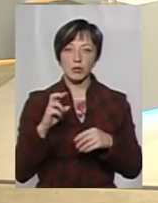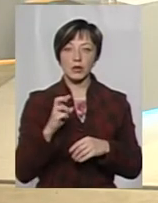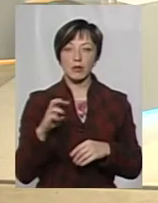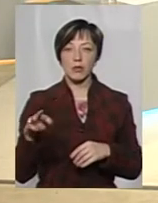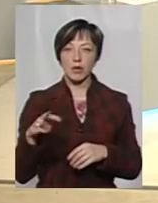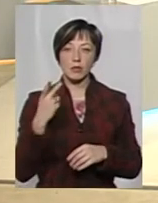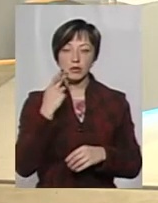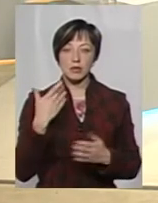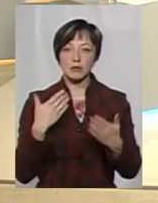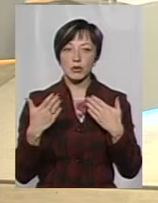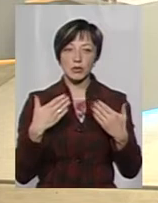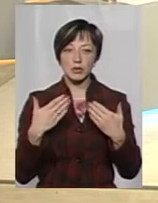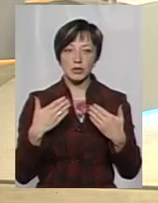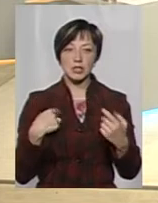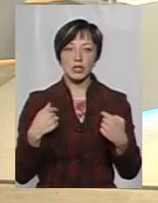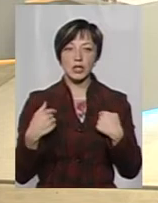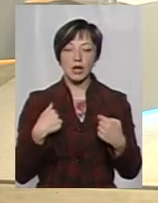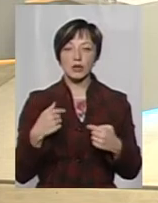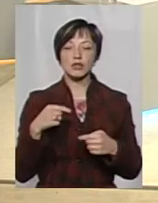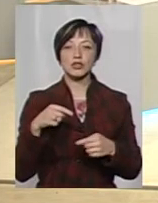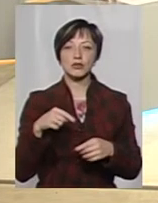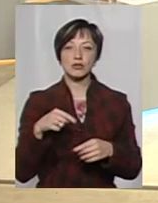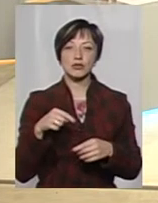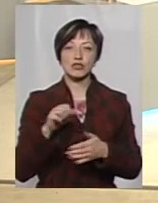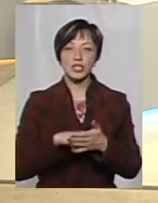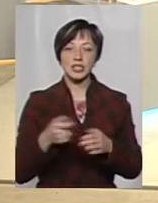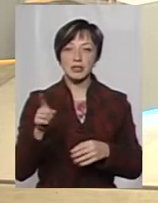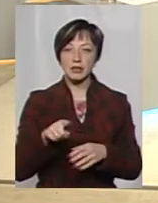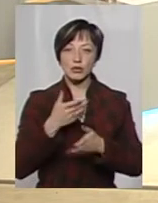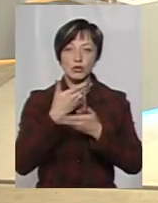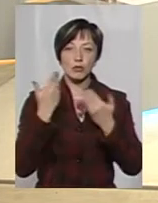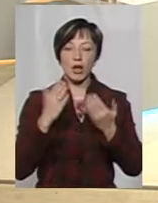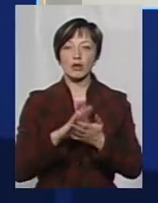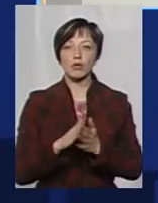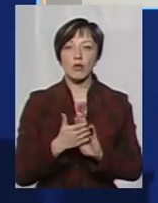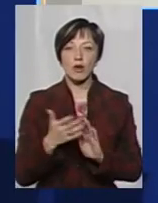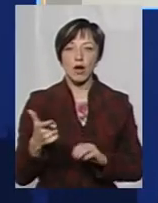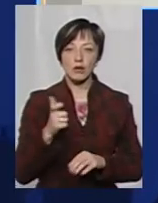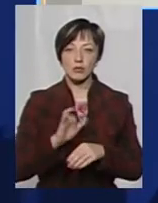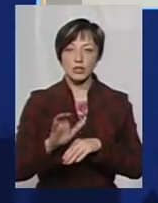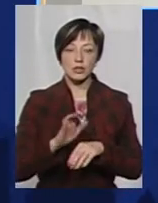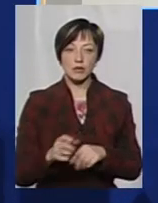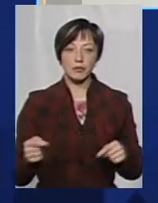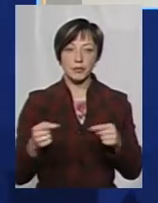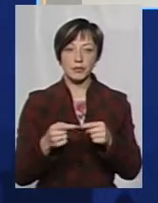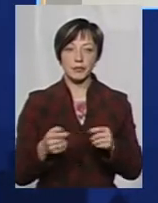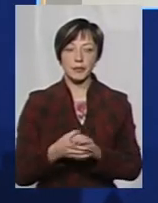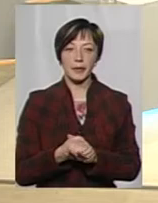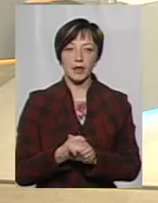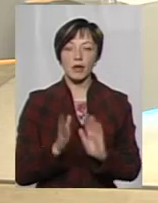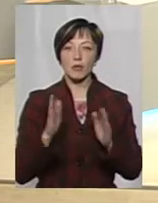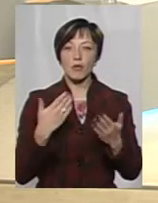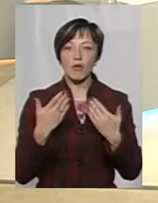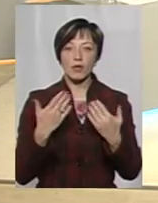спілкуємося і страждають із-за того, що немає договору на газопостачання відповідно. Дякую, будь ласка, ми про це